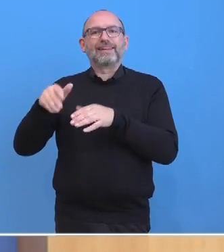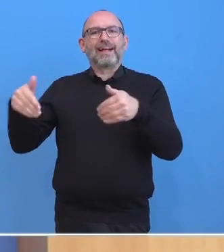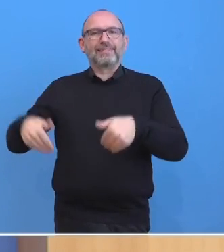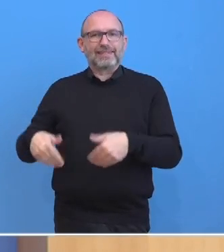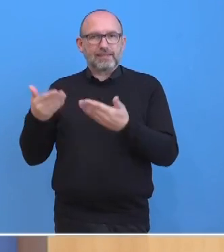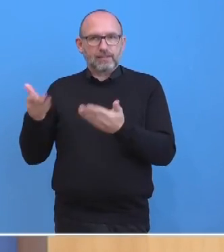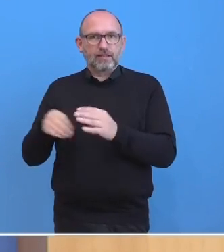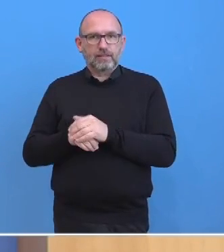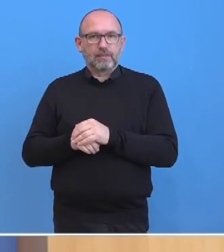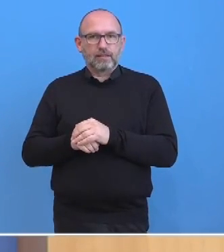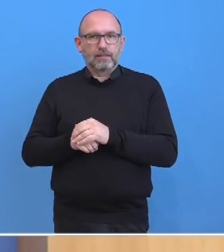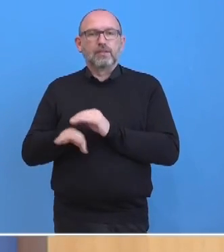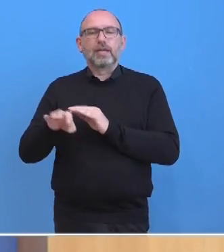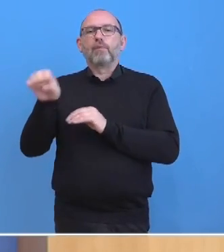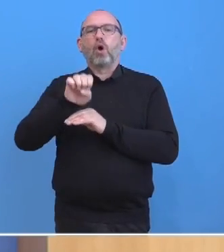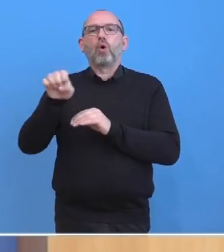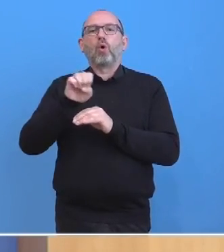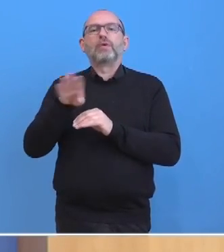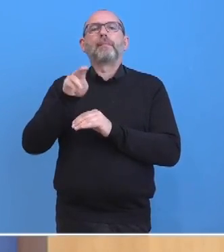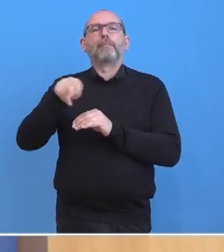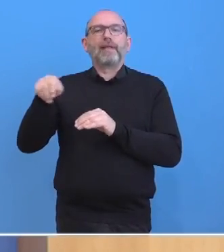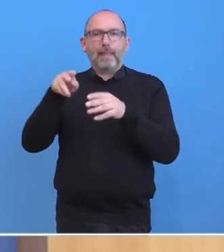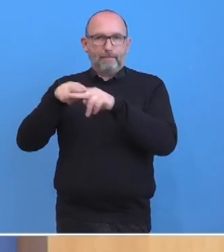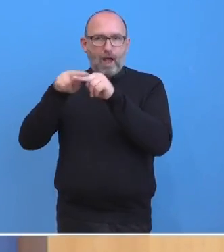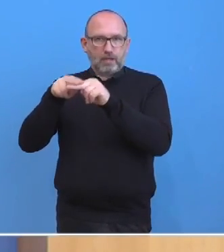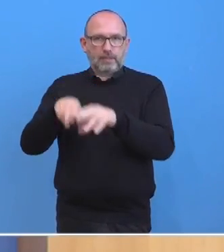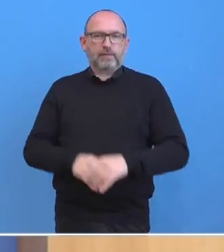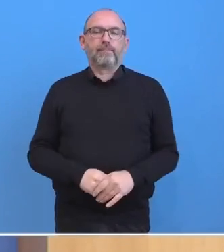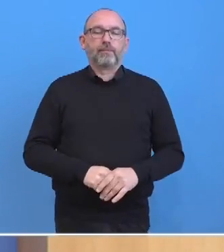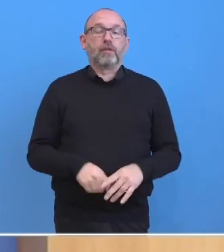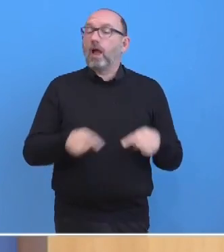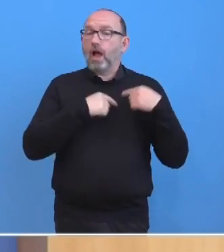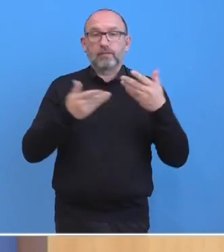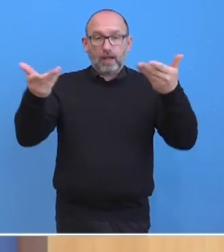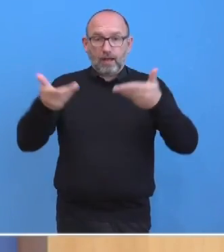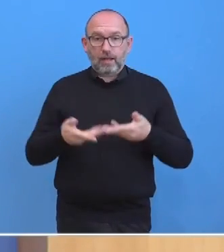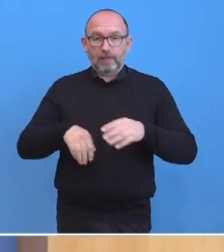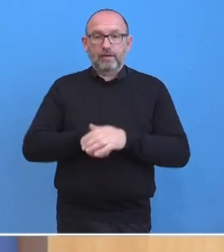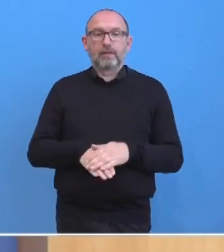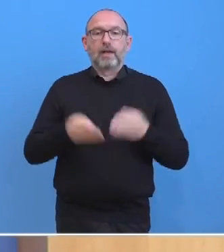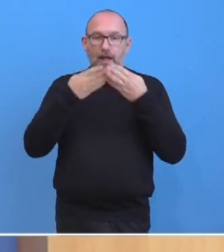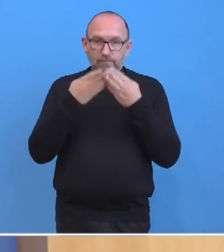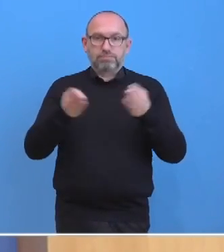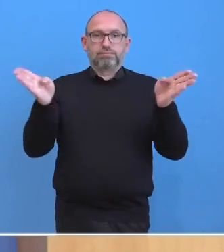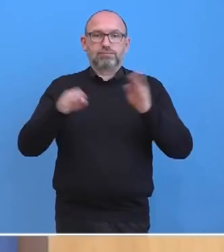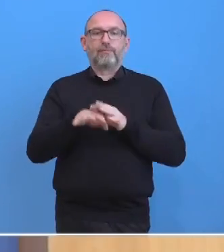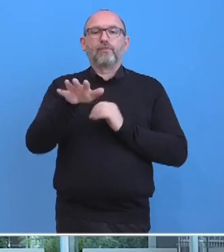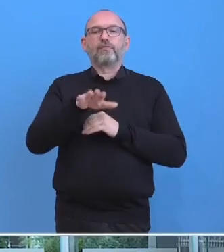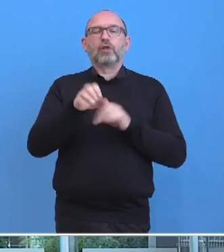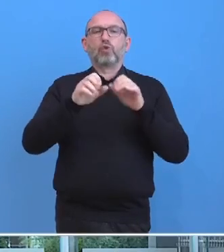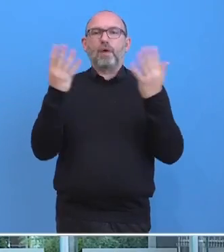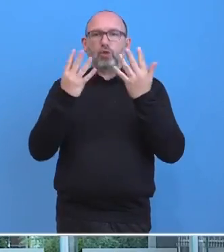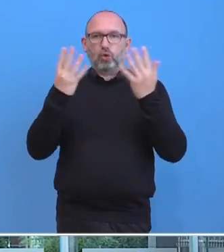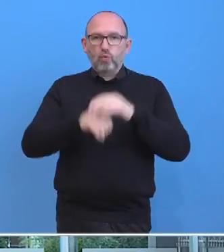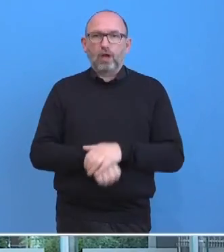im europäischen Binnenmarkt. Wir laden Sie herzlich ein zum Doorstep am 15. Oktober um 9 Uhr und zu einer